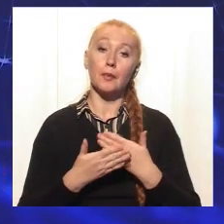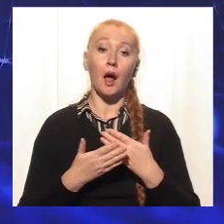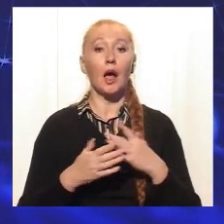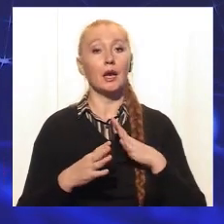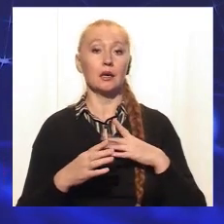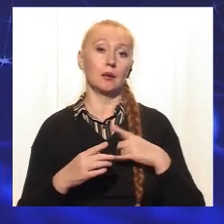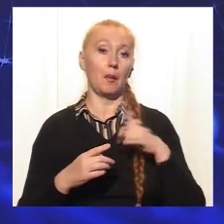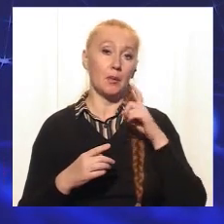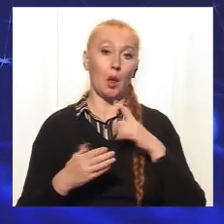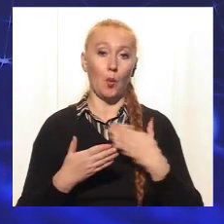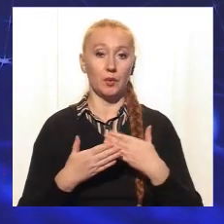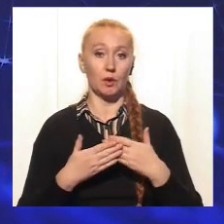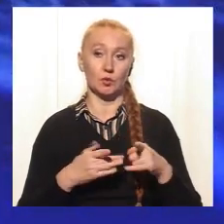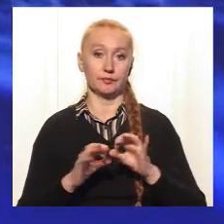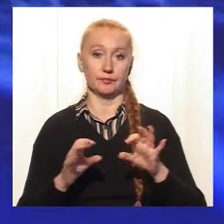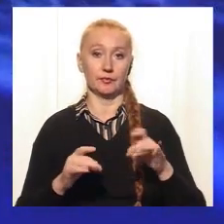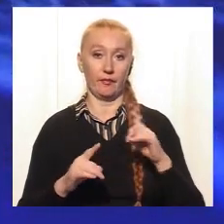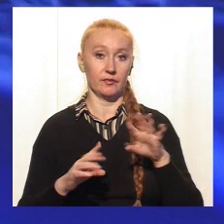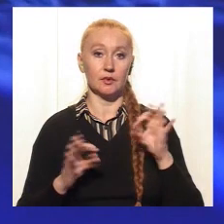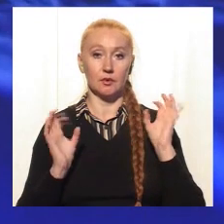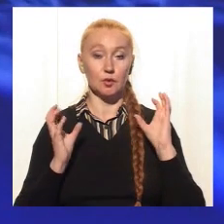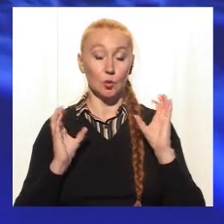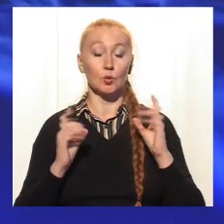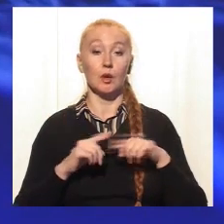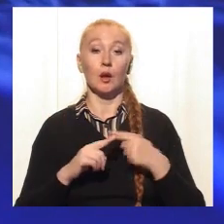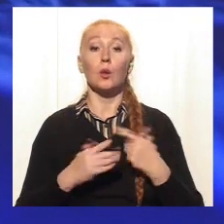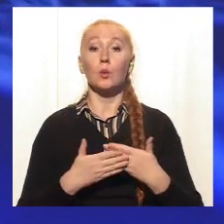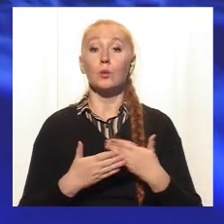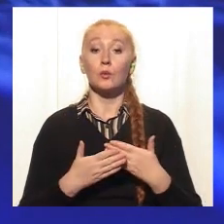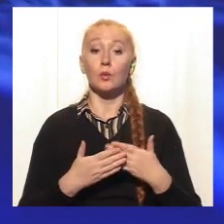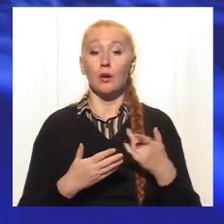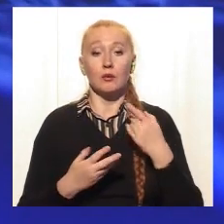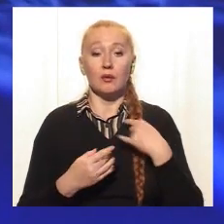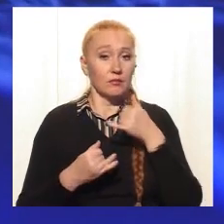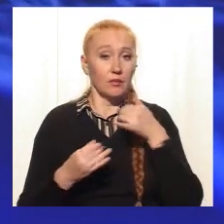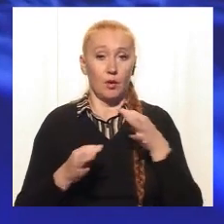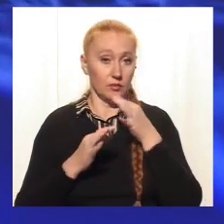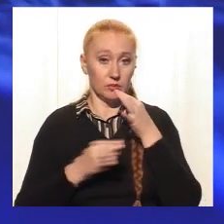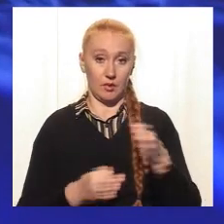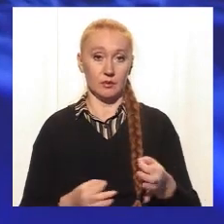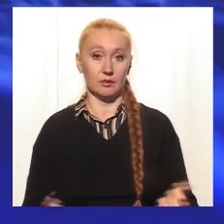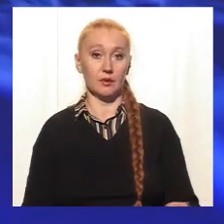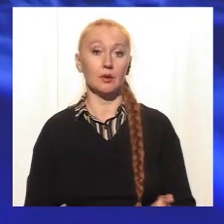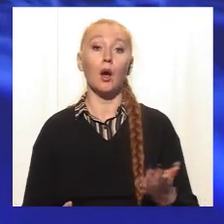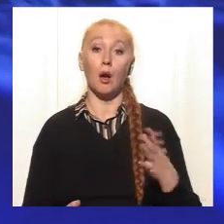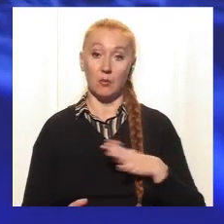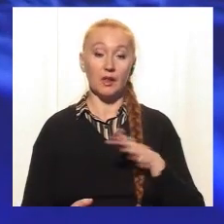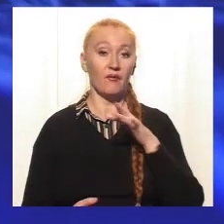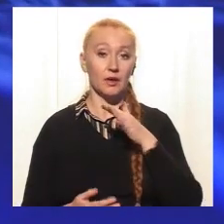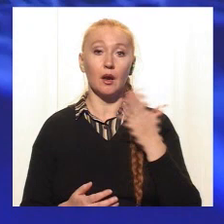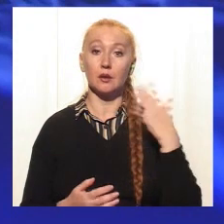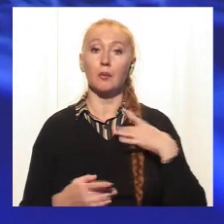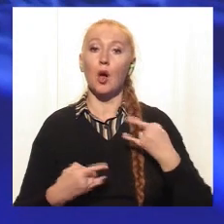антиприклад для наших юних телеглядачів? Ну, приклад не приведу, но було время, когда я